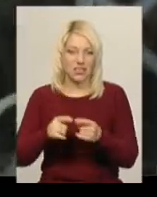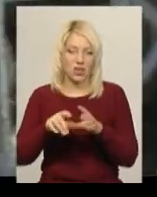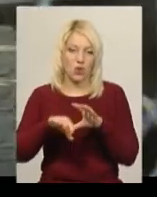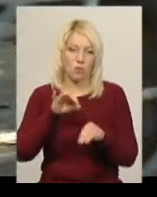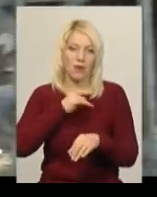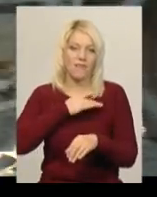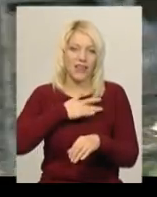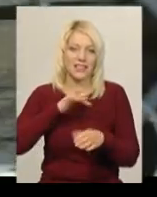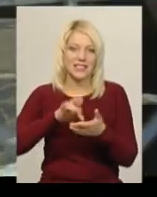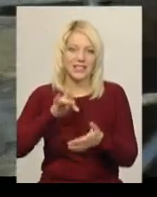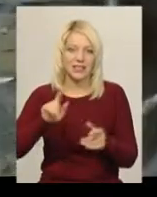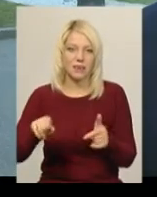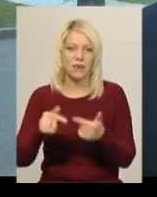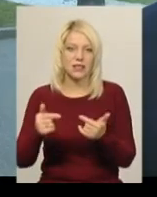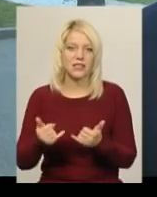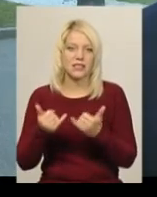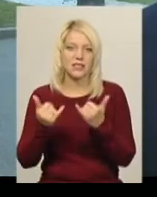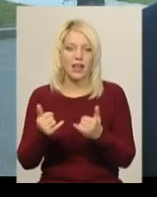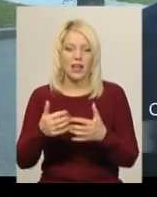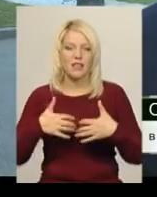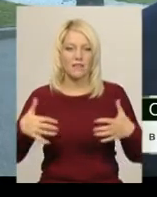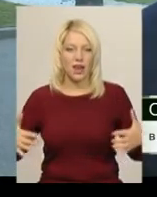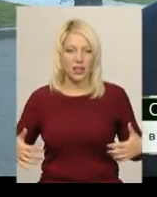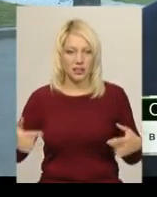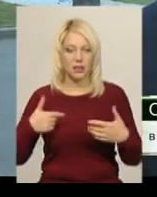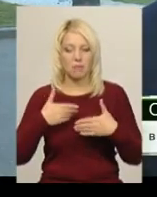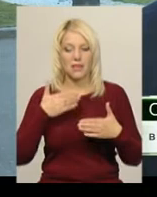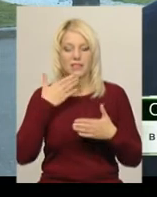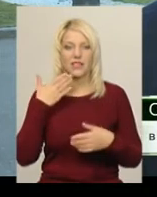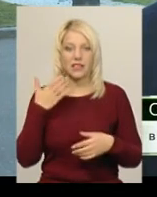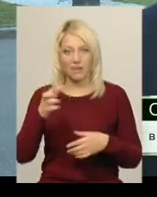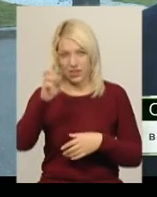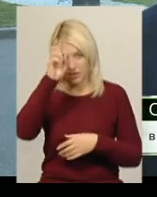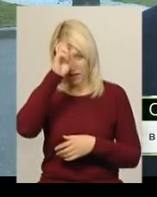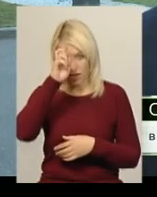приватний центр реабілітації для тварин. Ми зверталися в державну